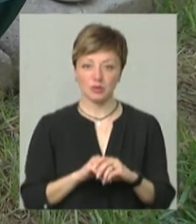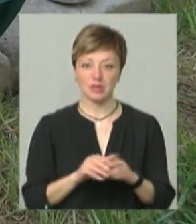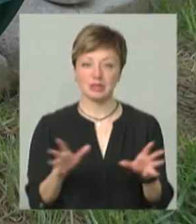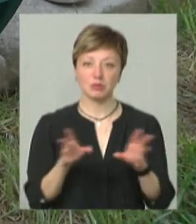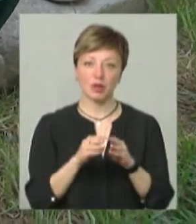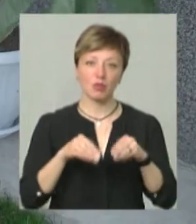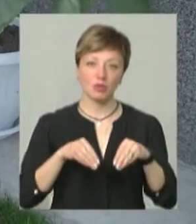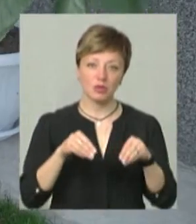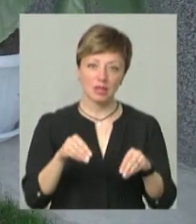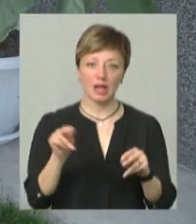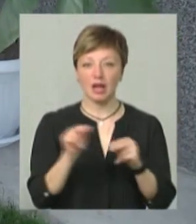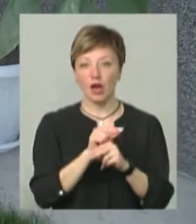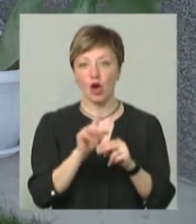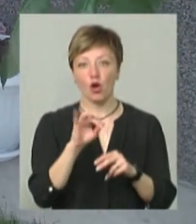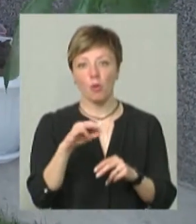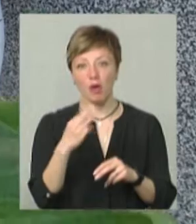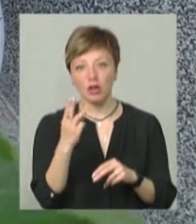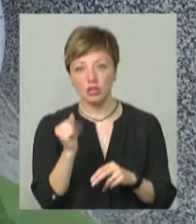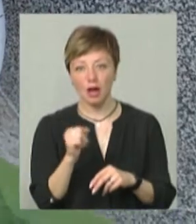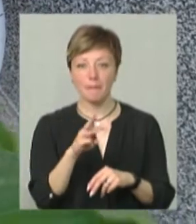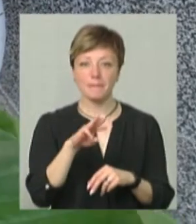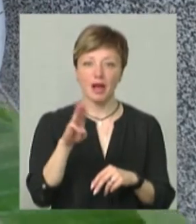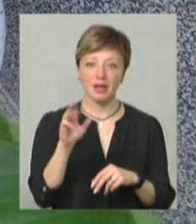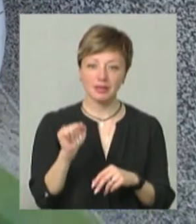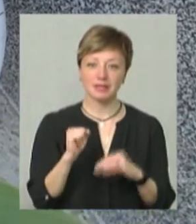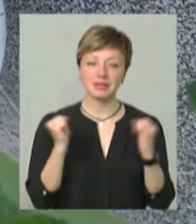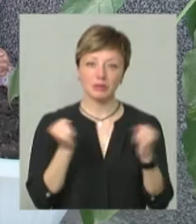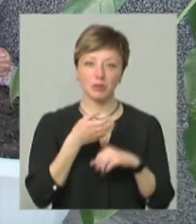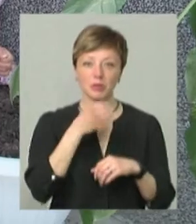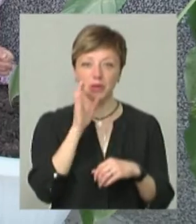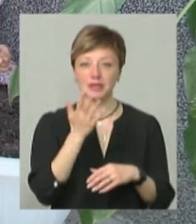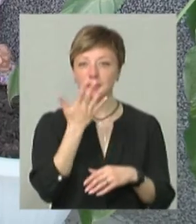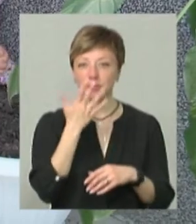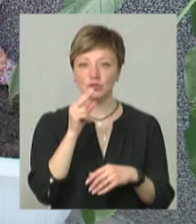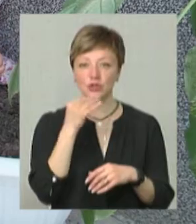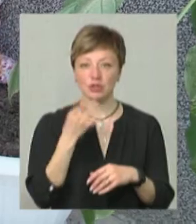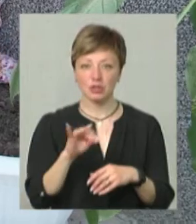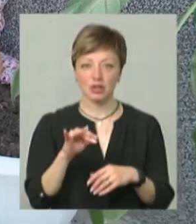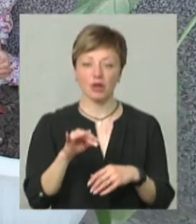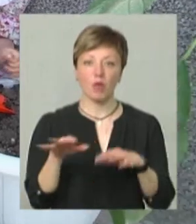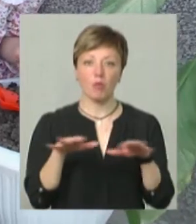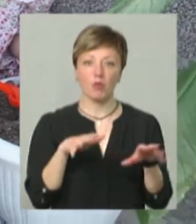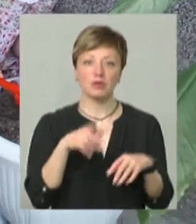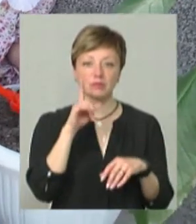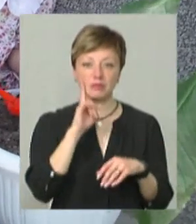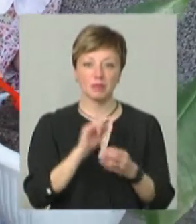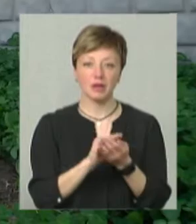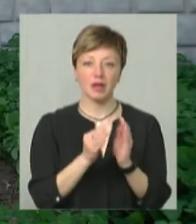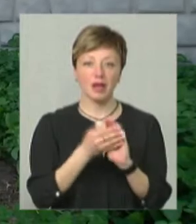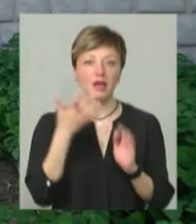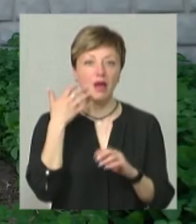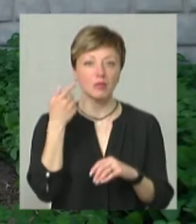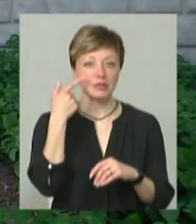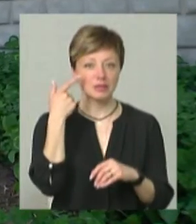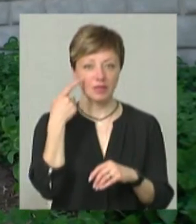посіяли лікарську ромашку, посадили мілісу та мяту. Взимки разом будуть пити запашні чаї, компоти та смакувати пирогами з яблук, слив та вишень.